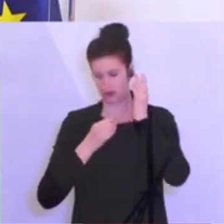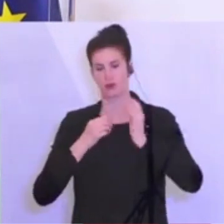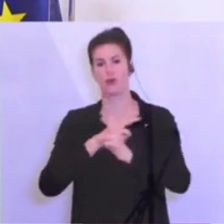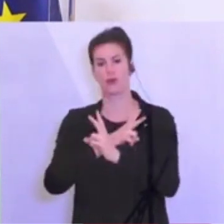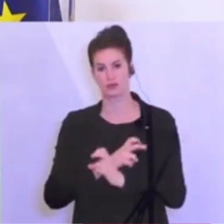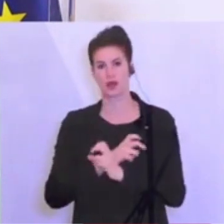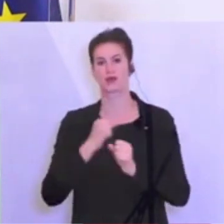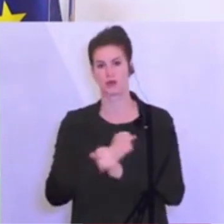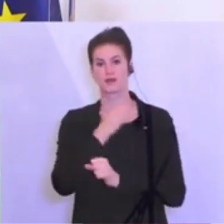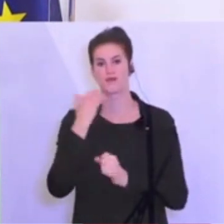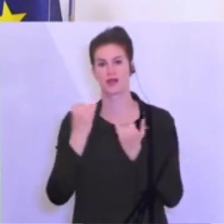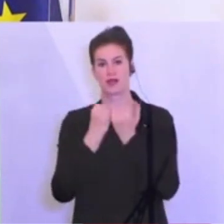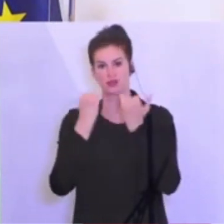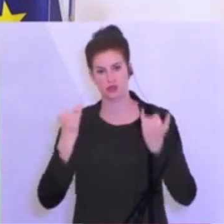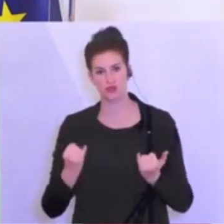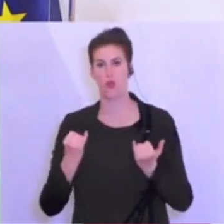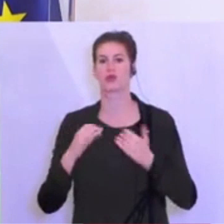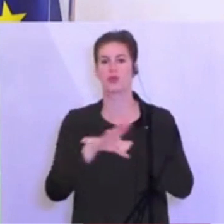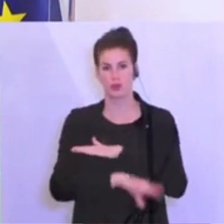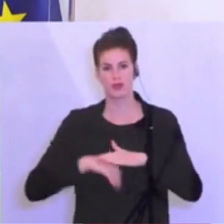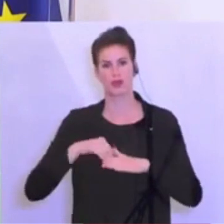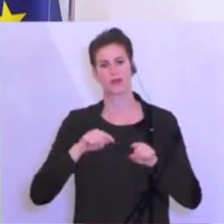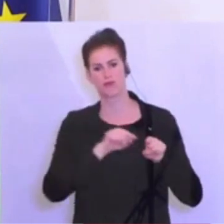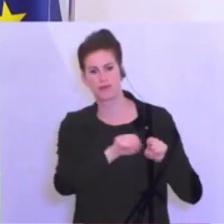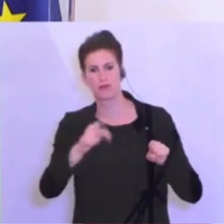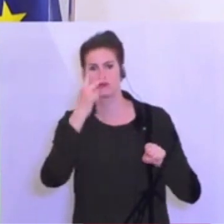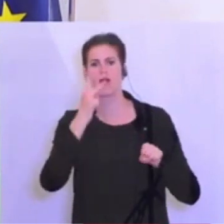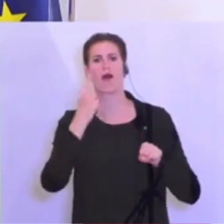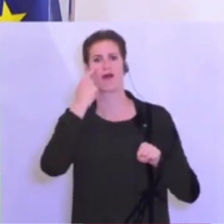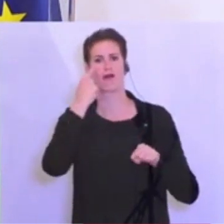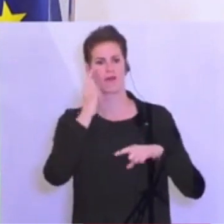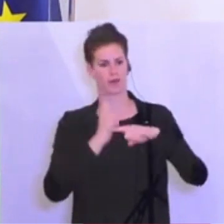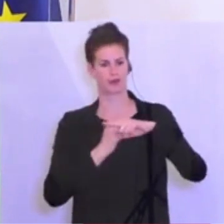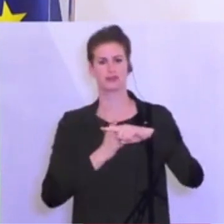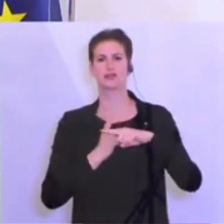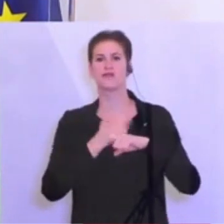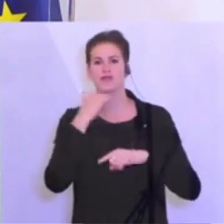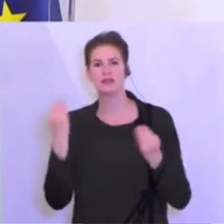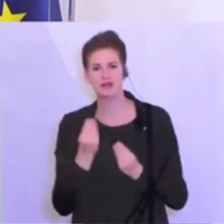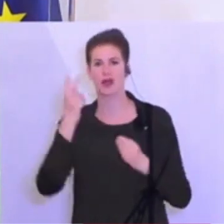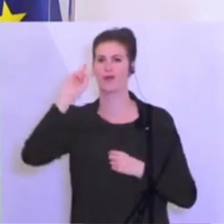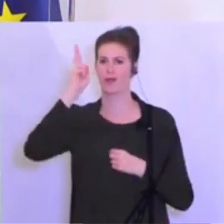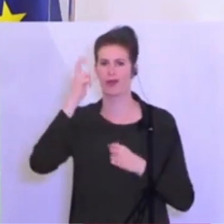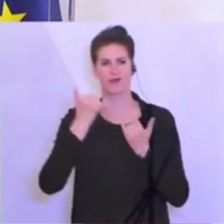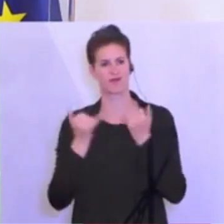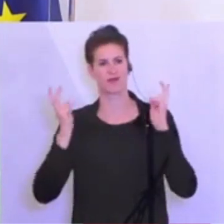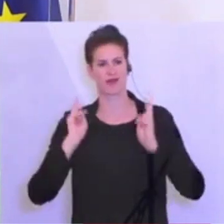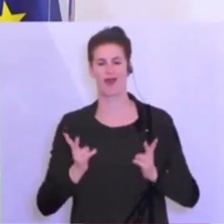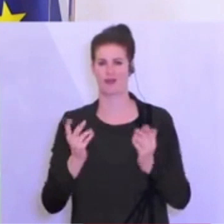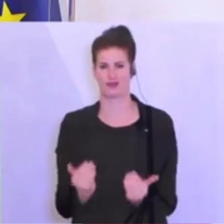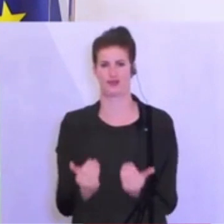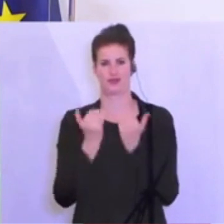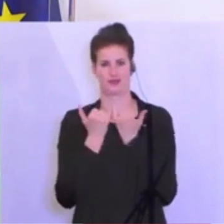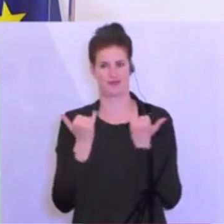selbst sich Sicherheitskonzepte überlegt haben und so einen Beitrag dazu leisten, dass wir die Ansteckungszahlen